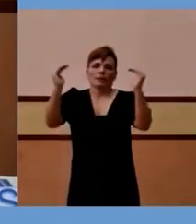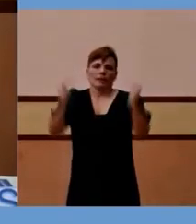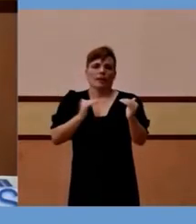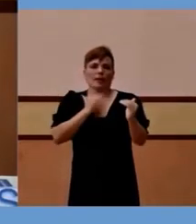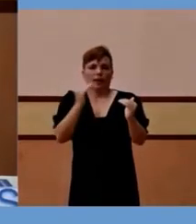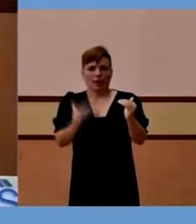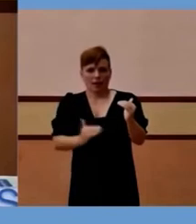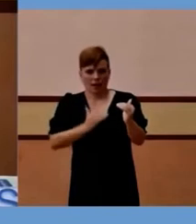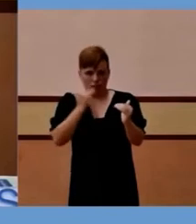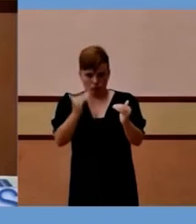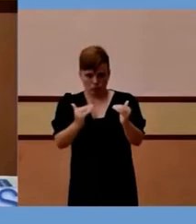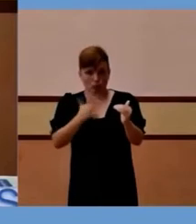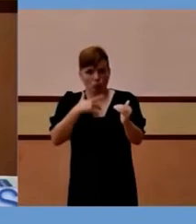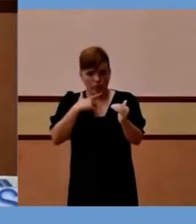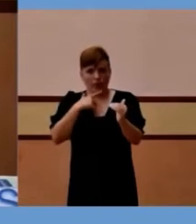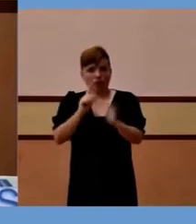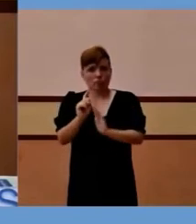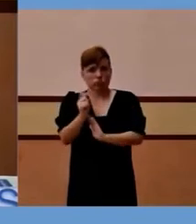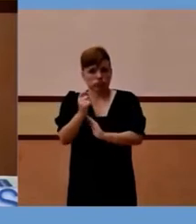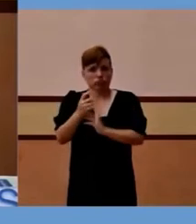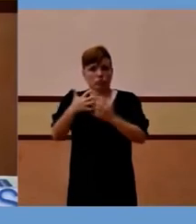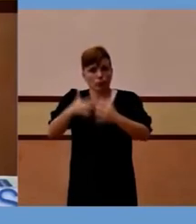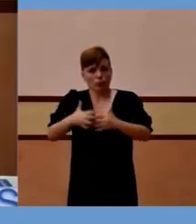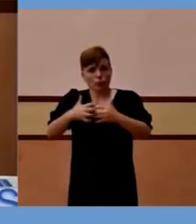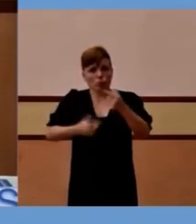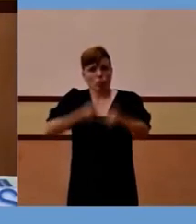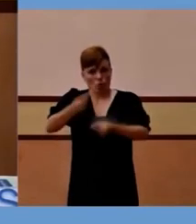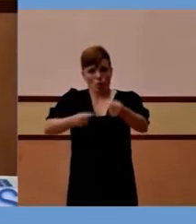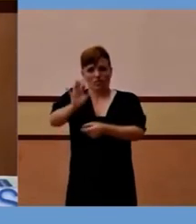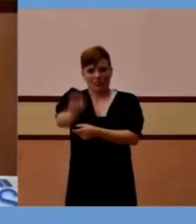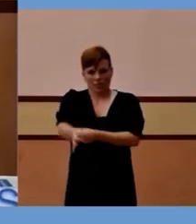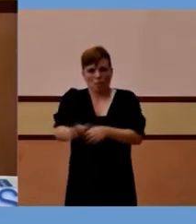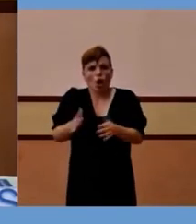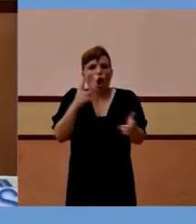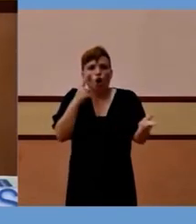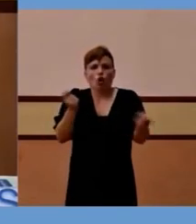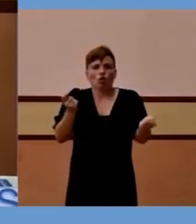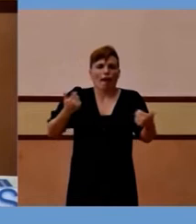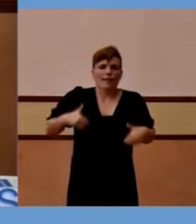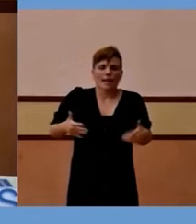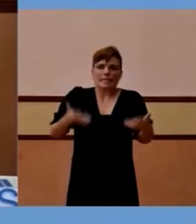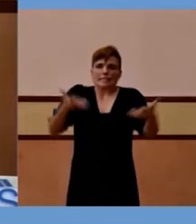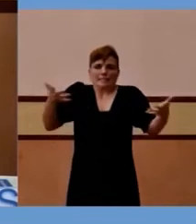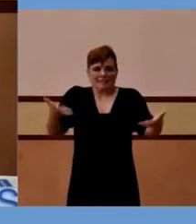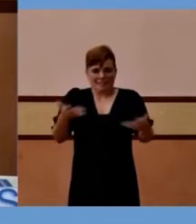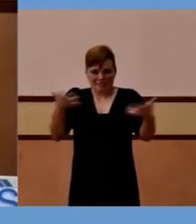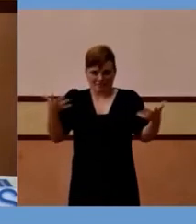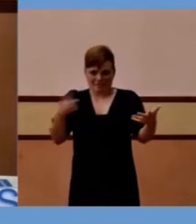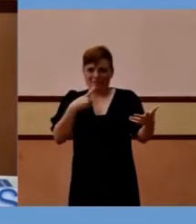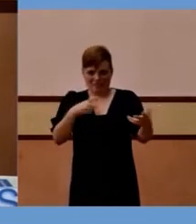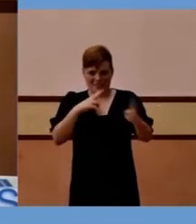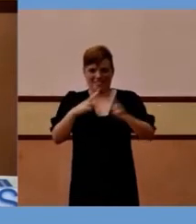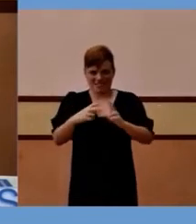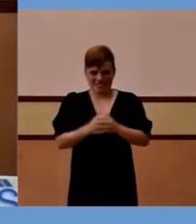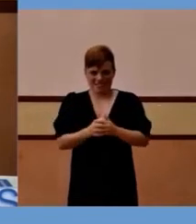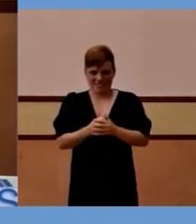i per tant estan donant fruit. Controlat, miri, Catalunya en general, encara li